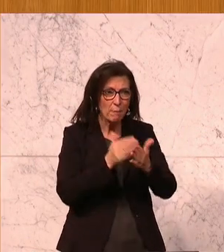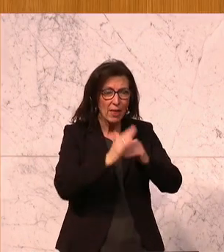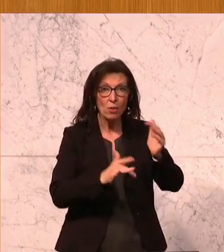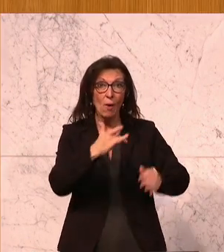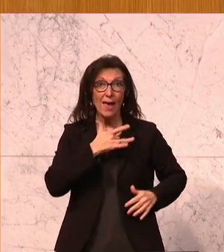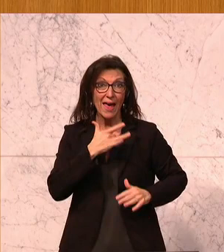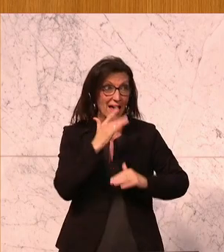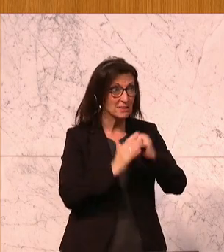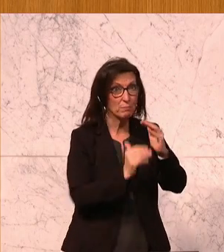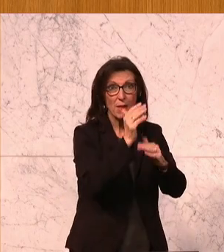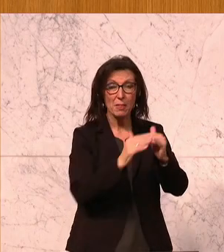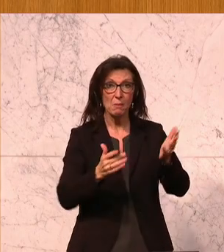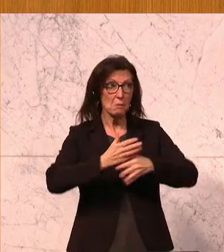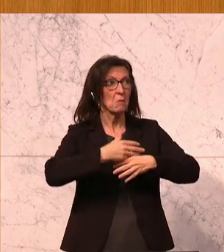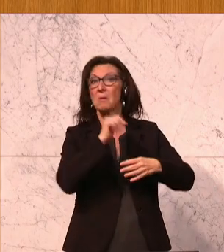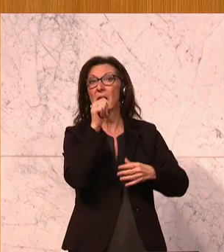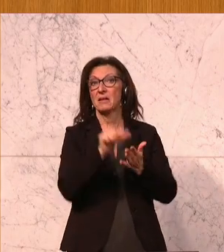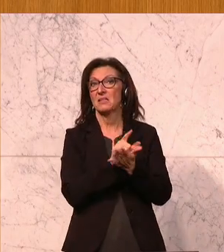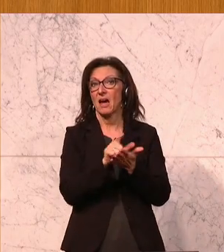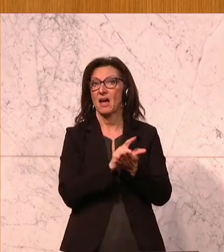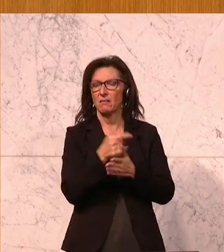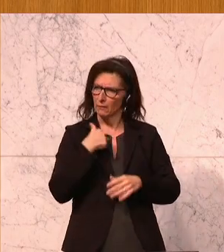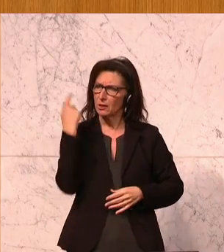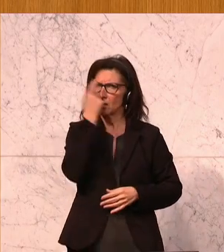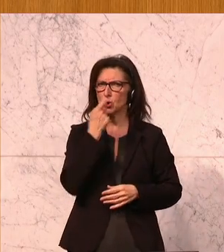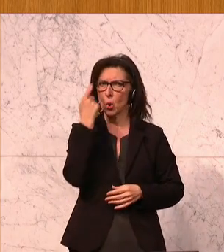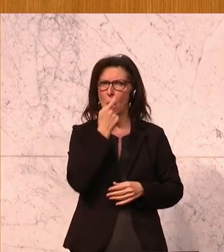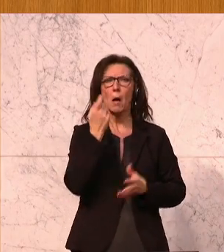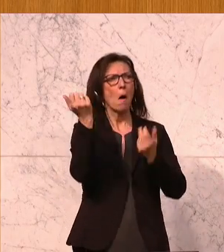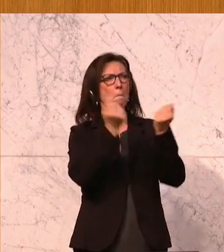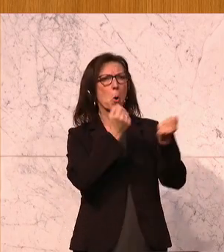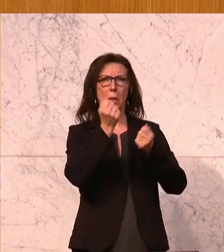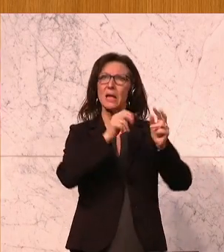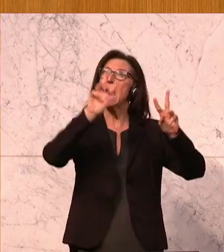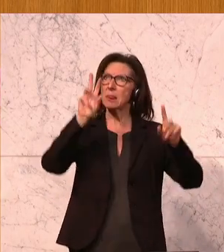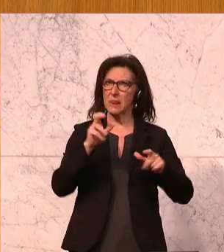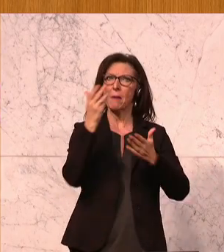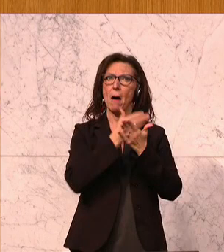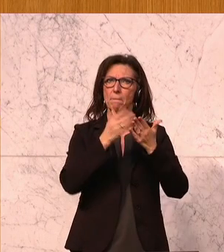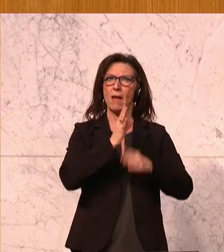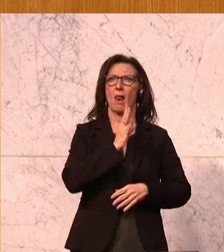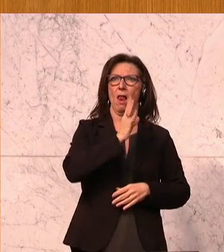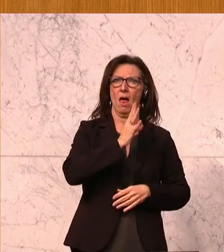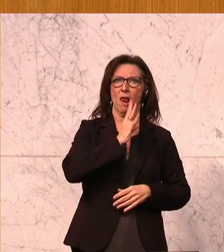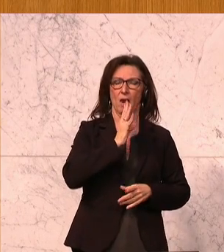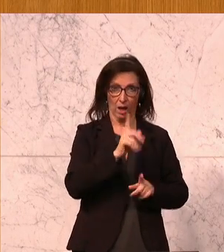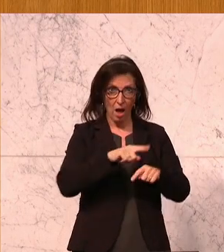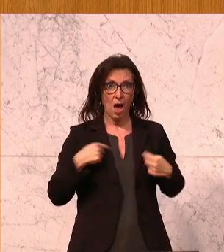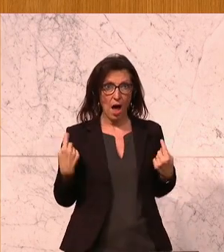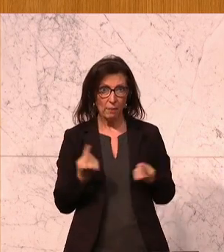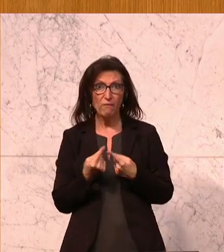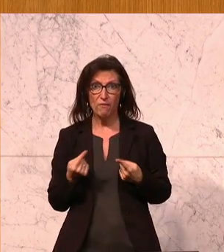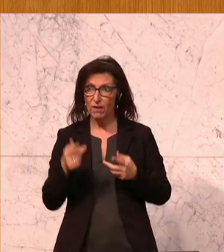Ich mache mir Sorgen, weil die Politikerinnen und Politiker immer nur von Bildung reden, während wir vor Ort ausbaden müssen, was sie in ihren